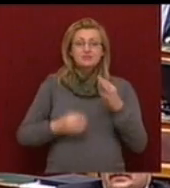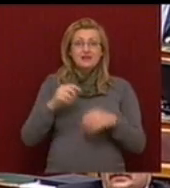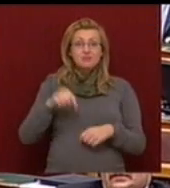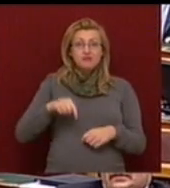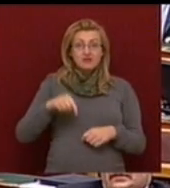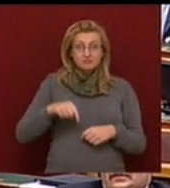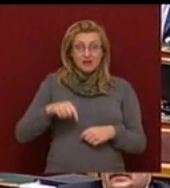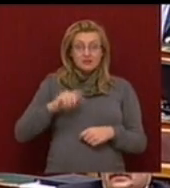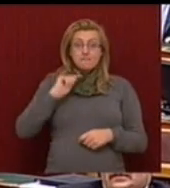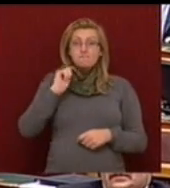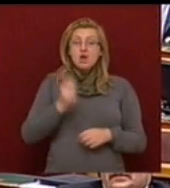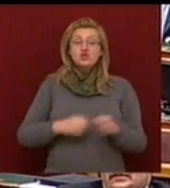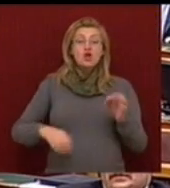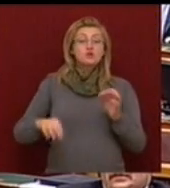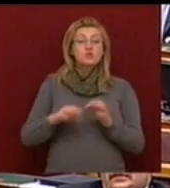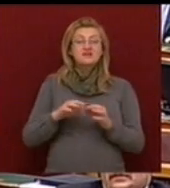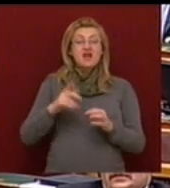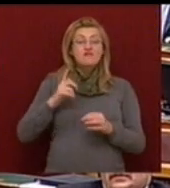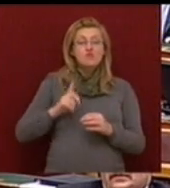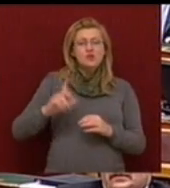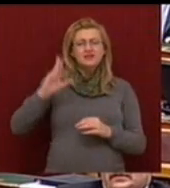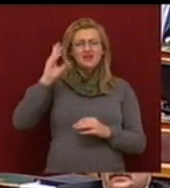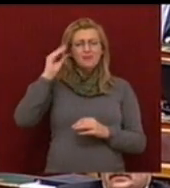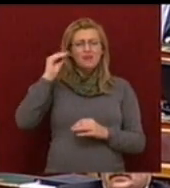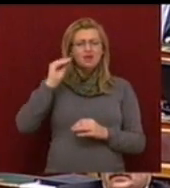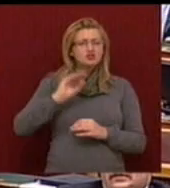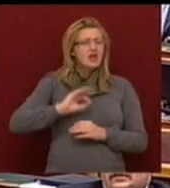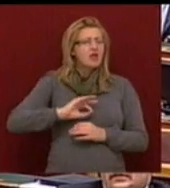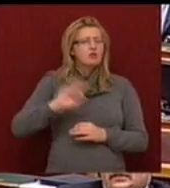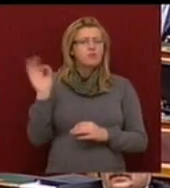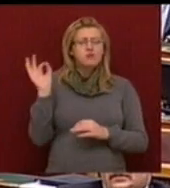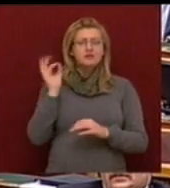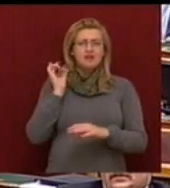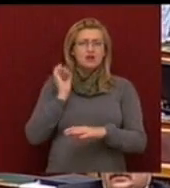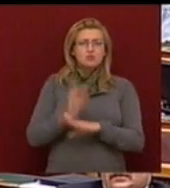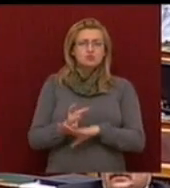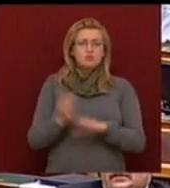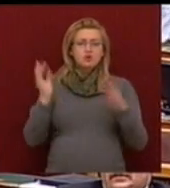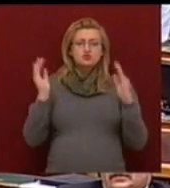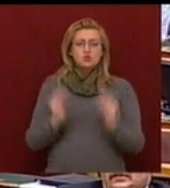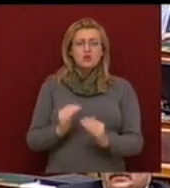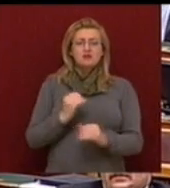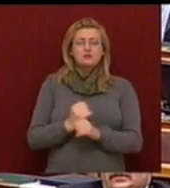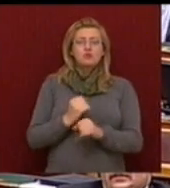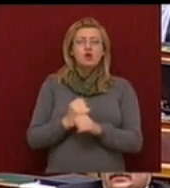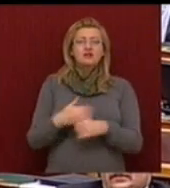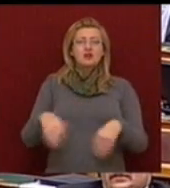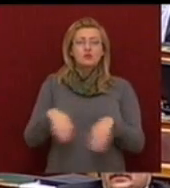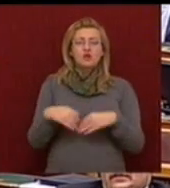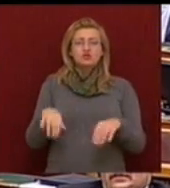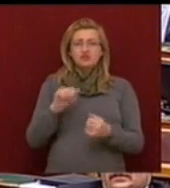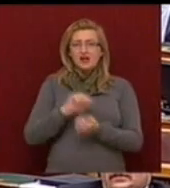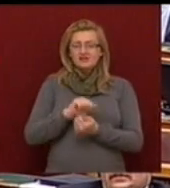Magyarország volt képes a legjobban, leggyorsabban csökkenteni a munkanélkülséget rátáját. 9,9